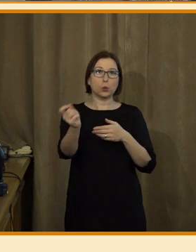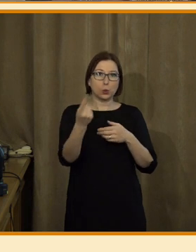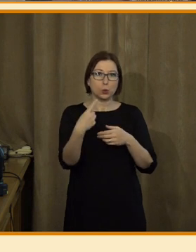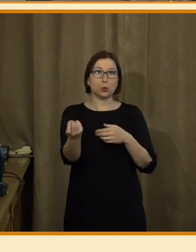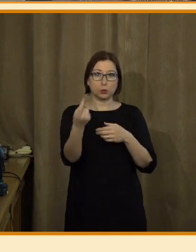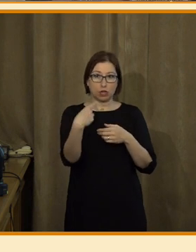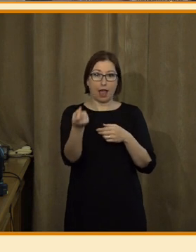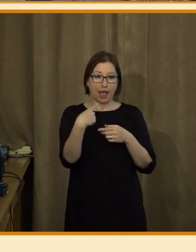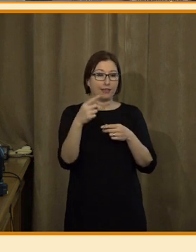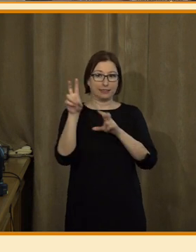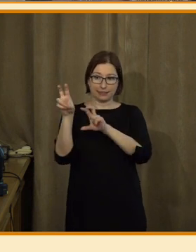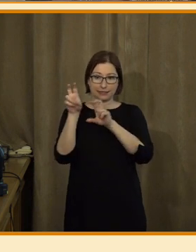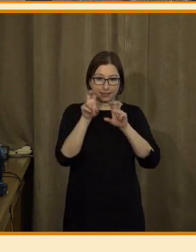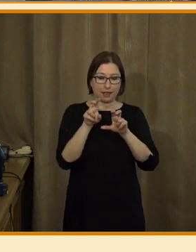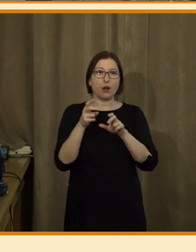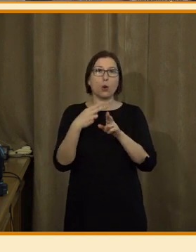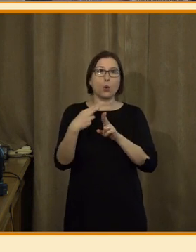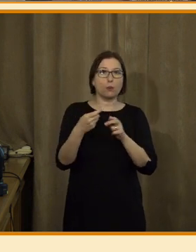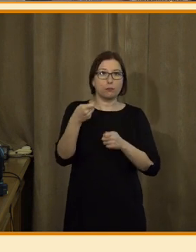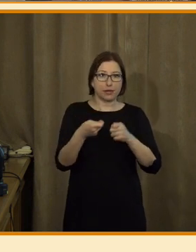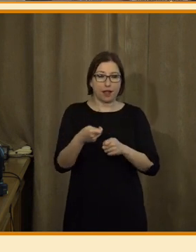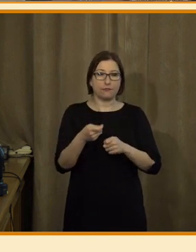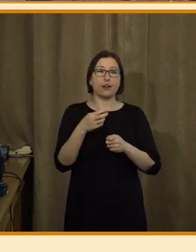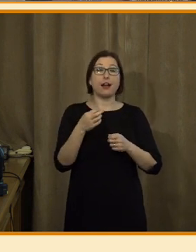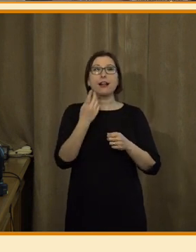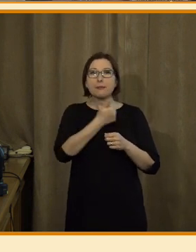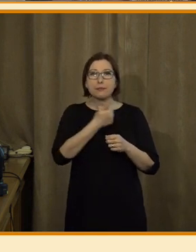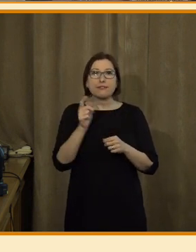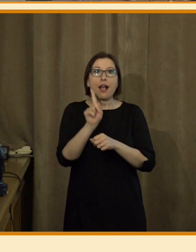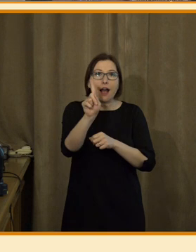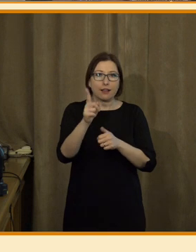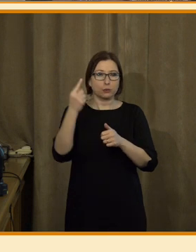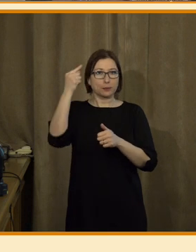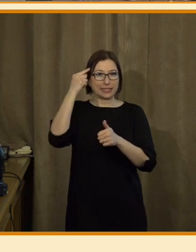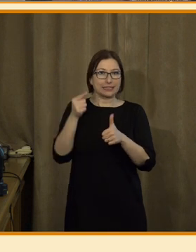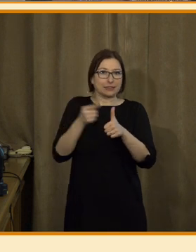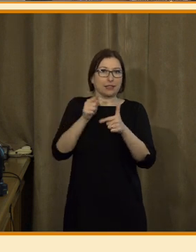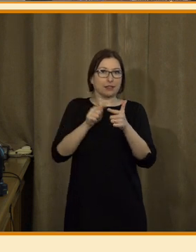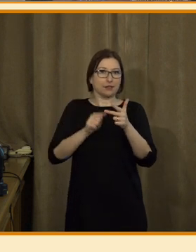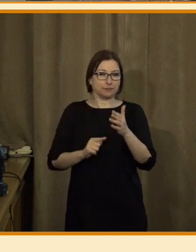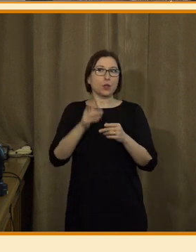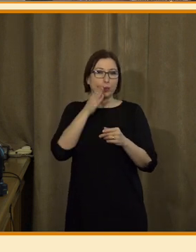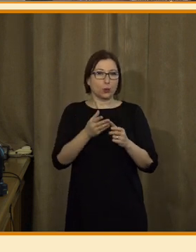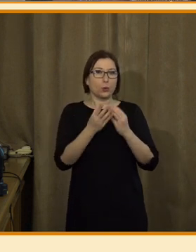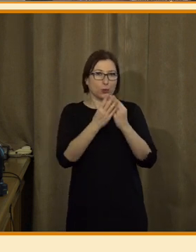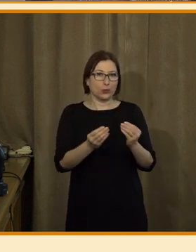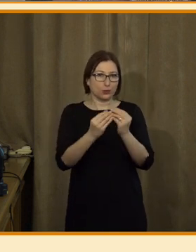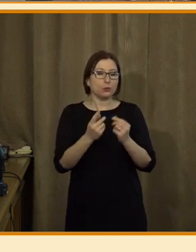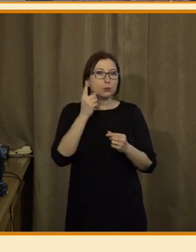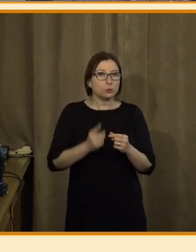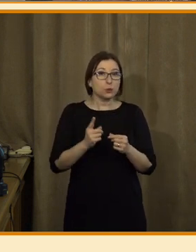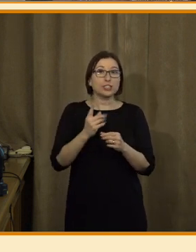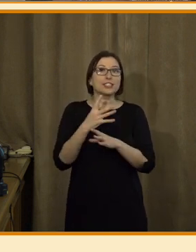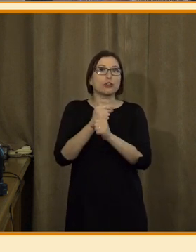napojená. Ale zase jsme už viděli ta první ale, která konec konců si za chvíli ukážeme i